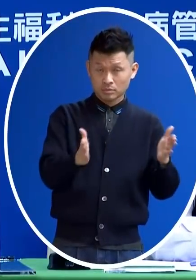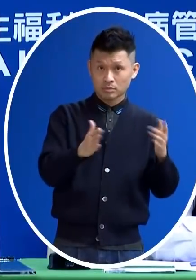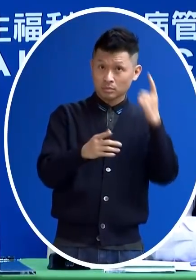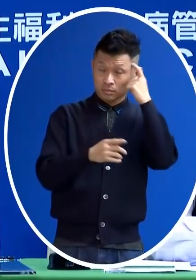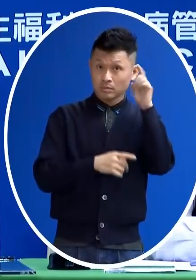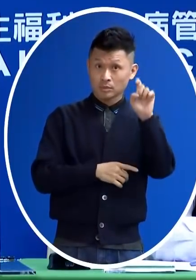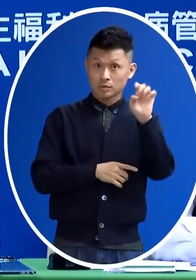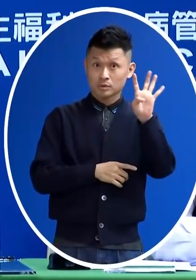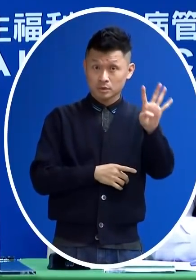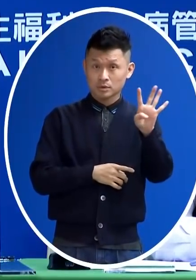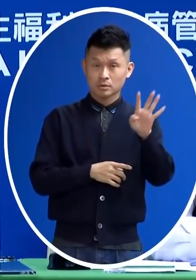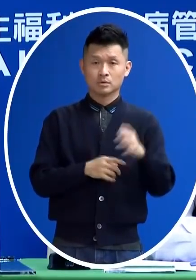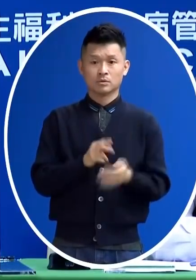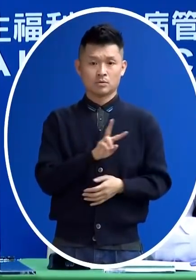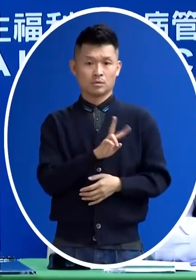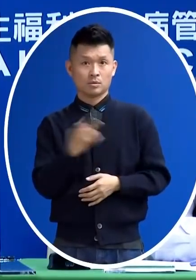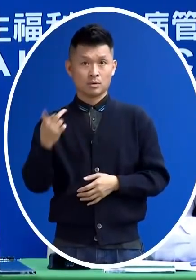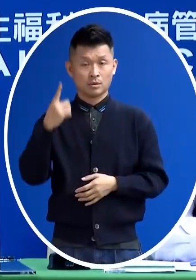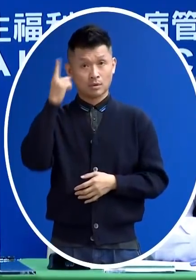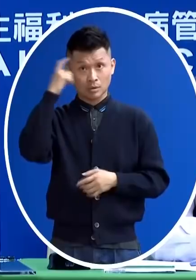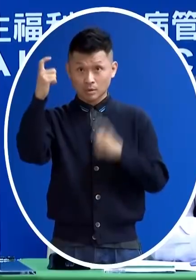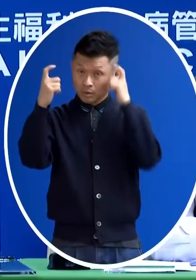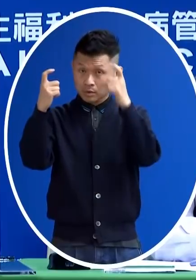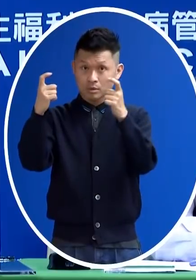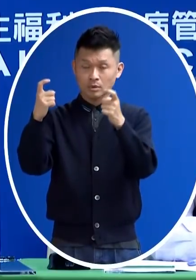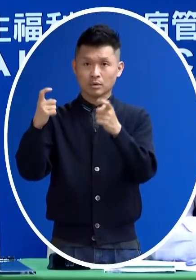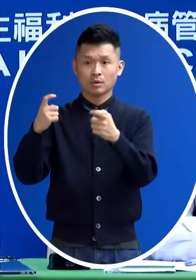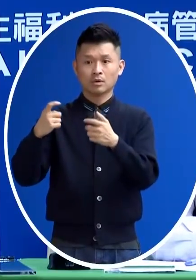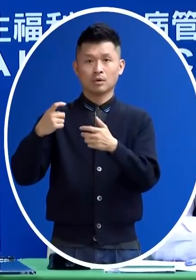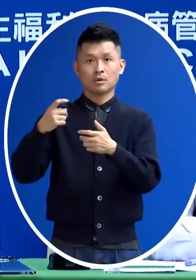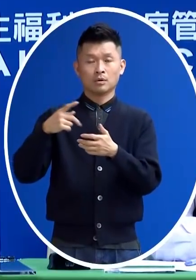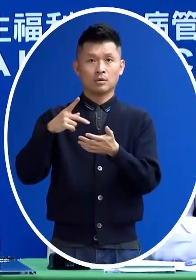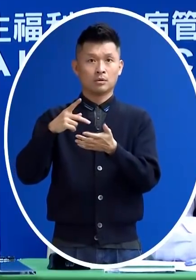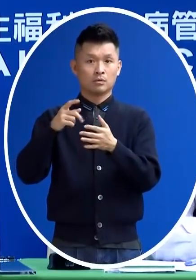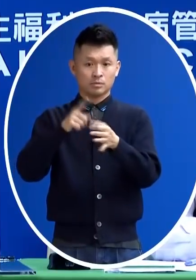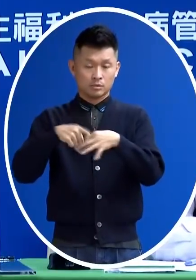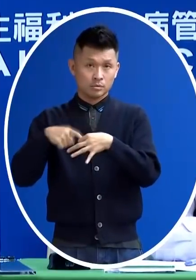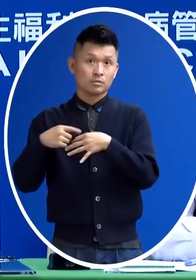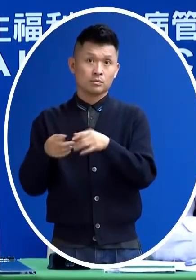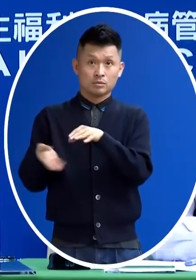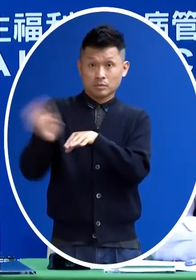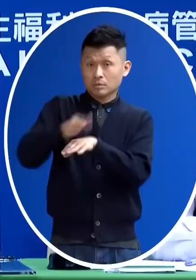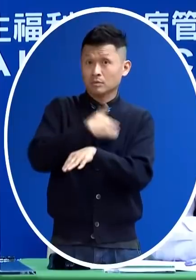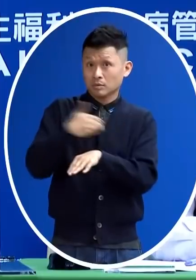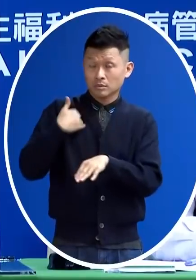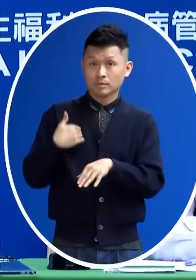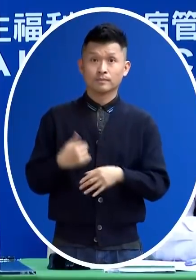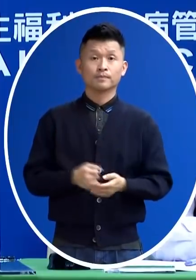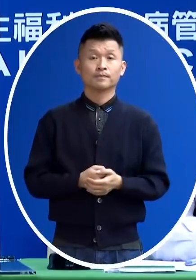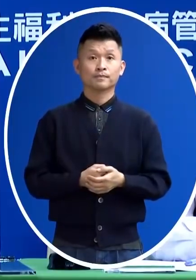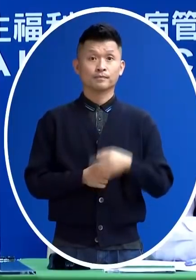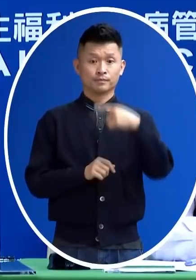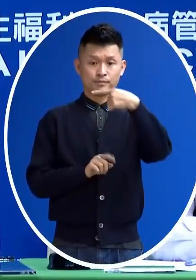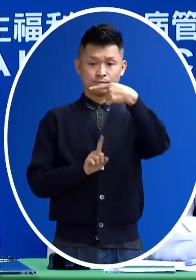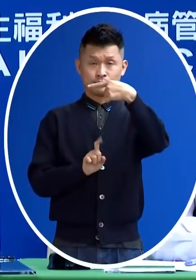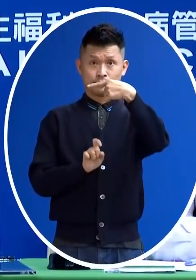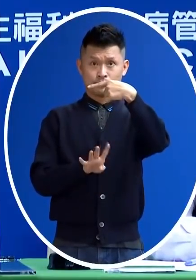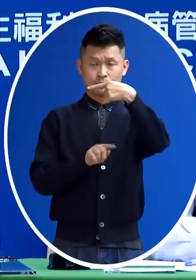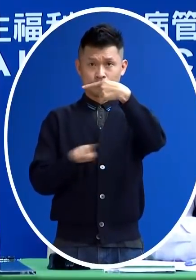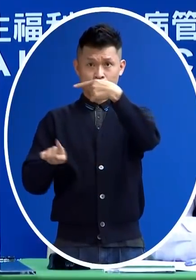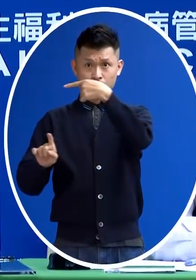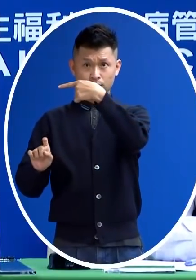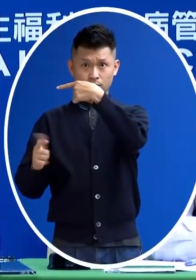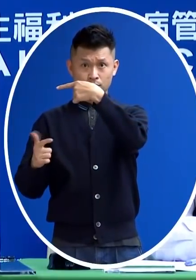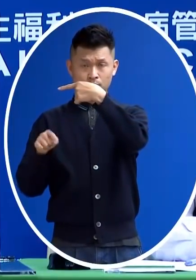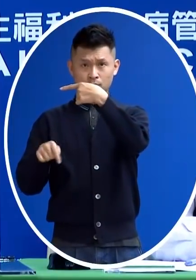旅館的收入就會多6天那後面的1月11號到1月16號的他就會少4天的收